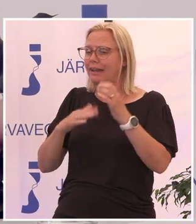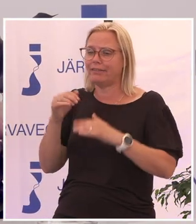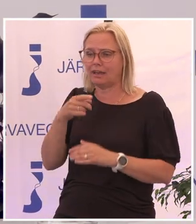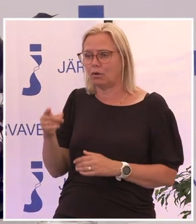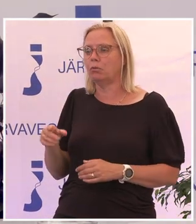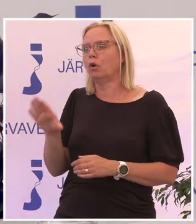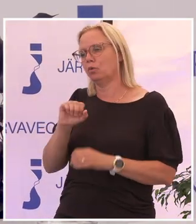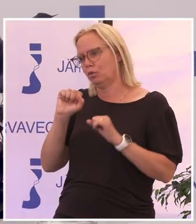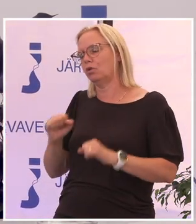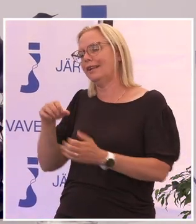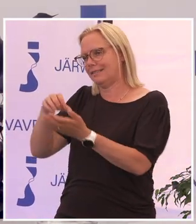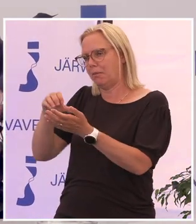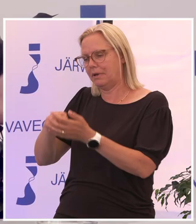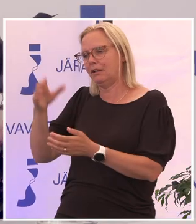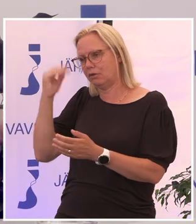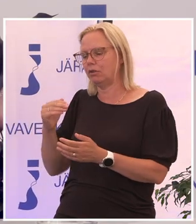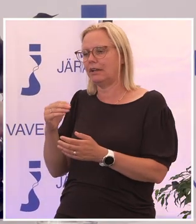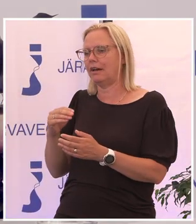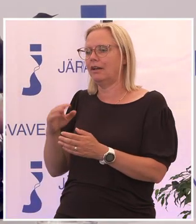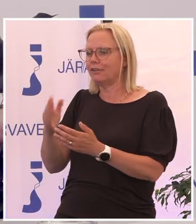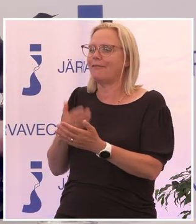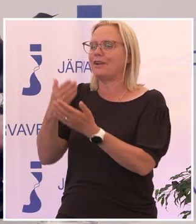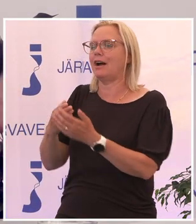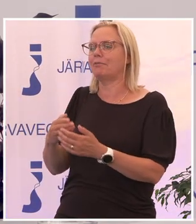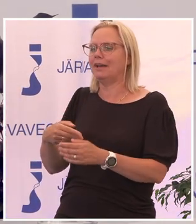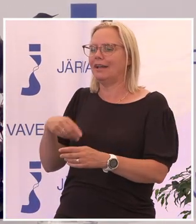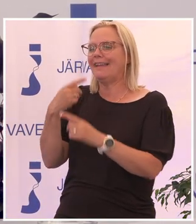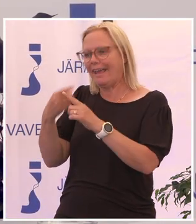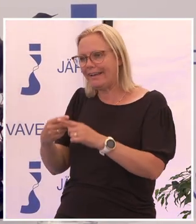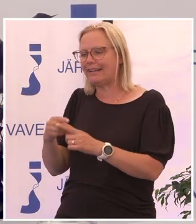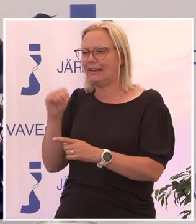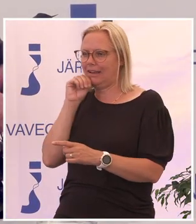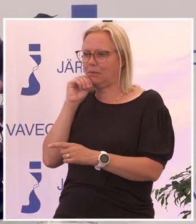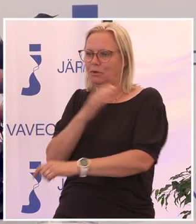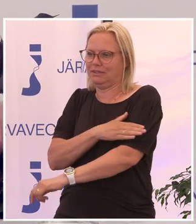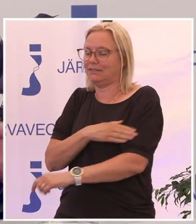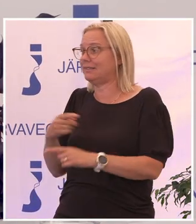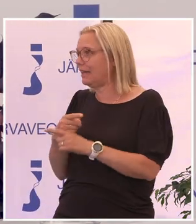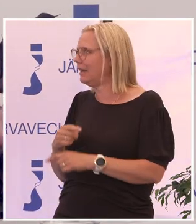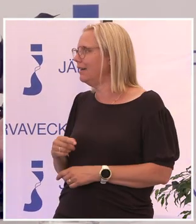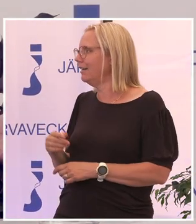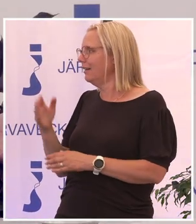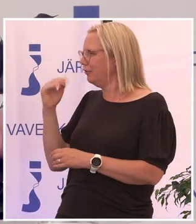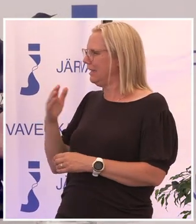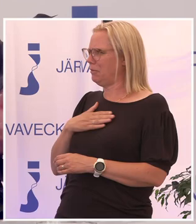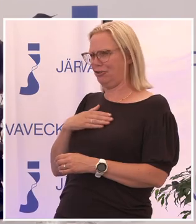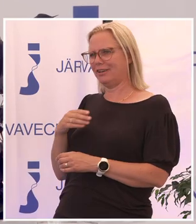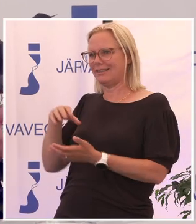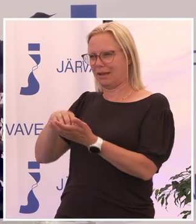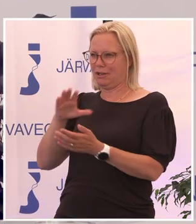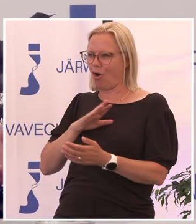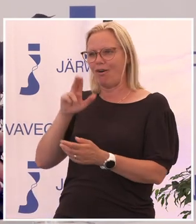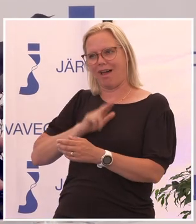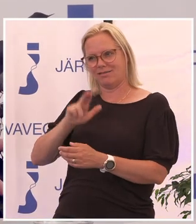kunna gå in och ta fram en enklare e-posttjänst. Vilket man kan tycka att samhället har ansvar att göra när det